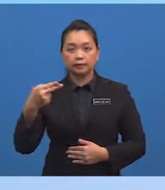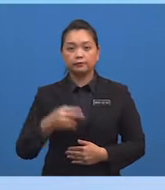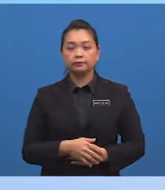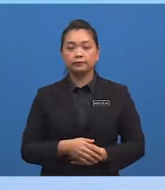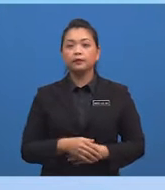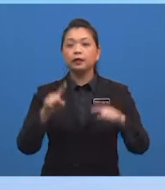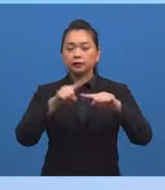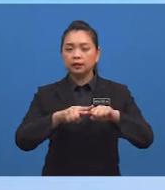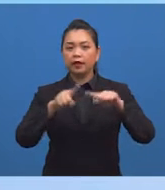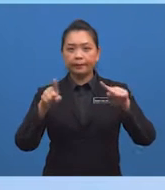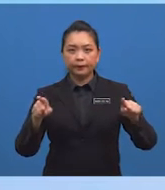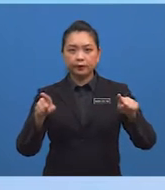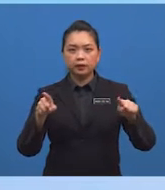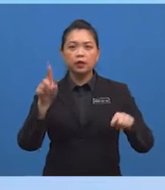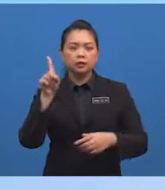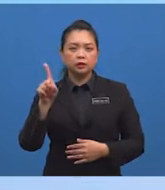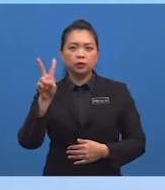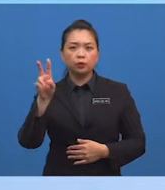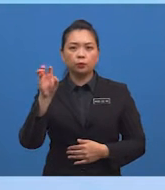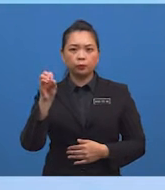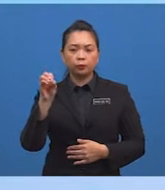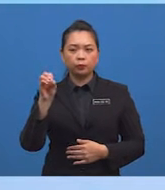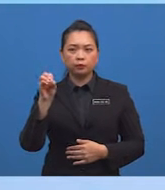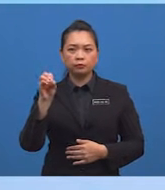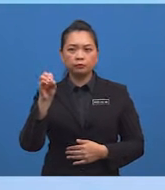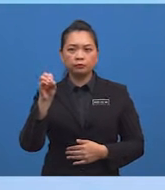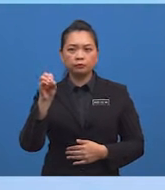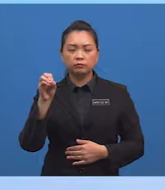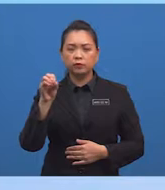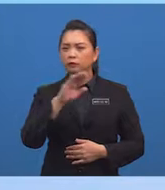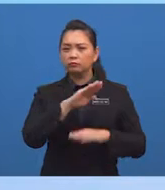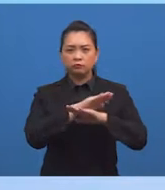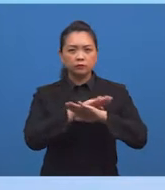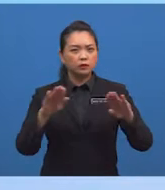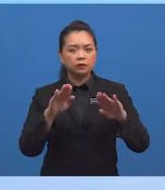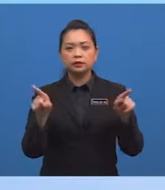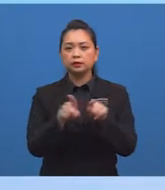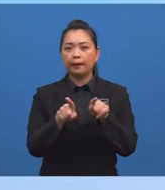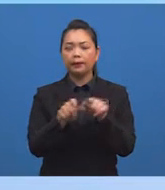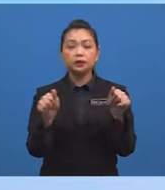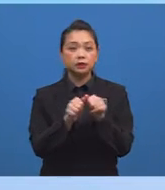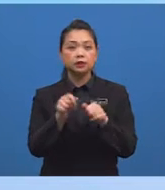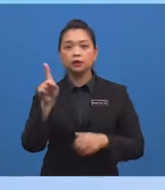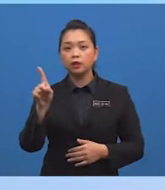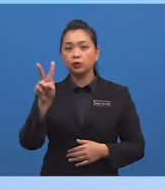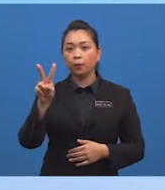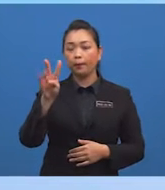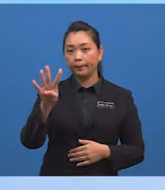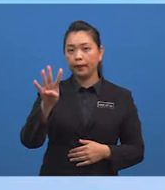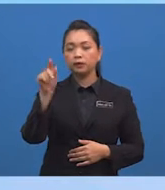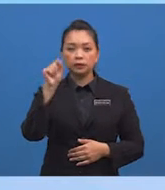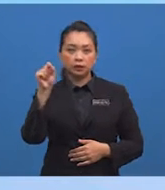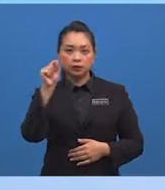Tetapi, 120 darjah kan tidak sama dengan 124